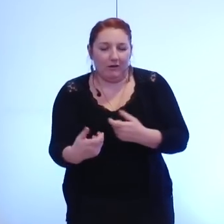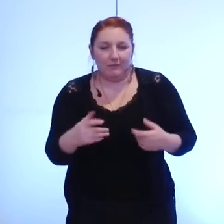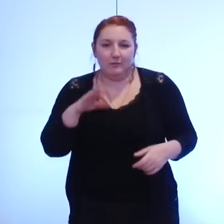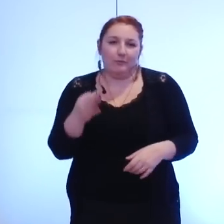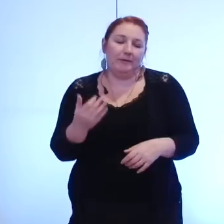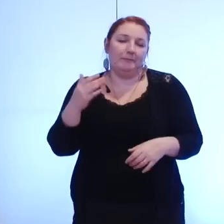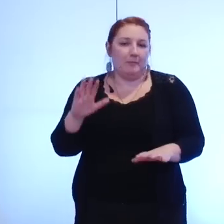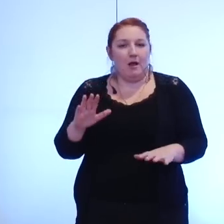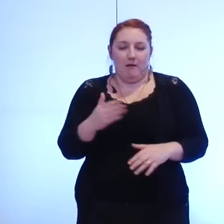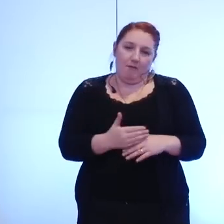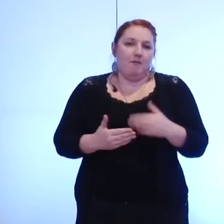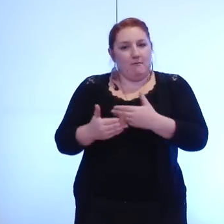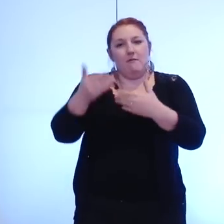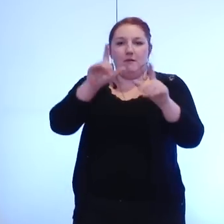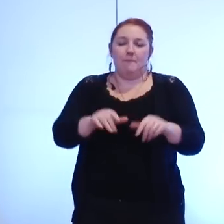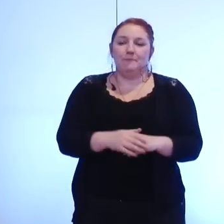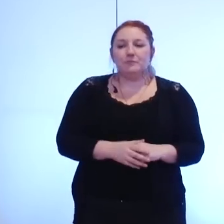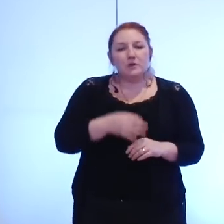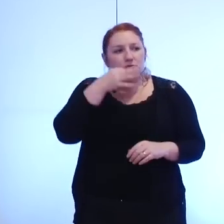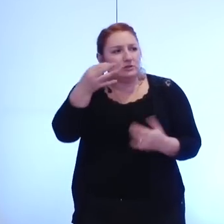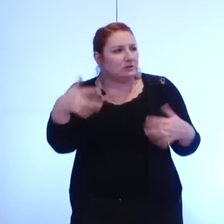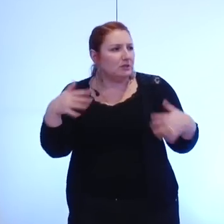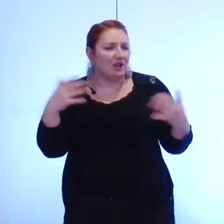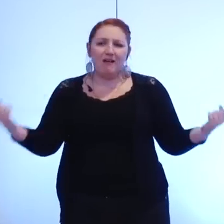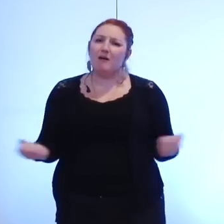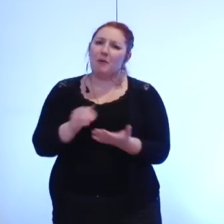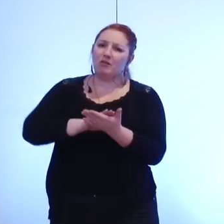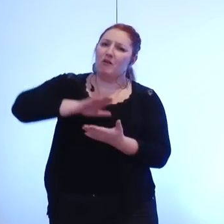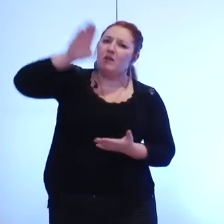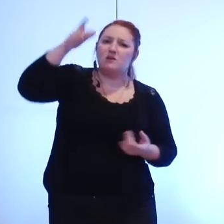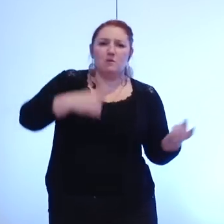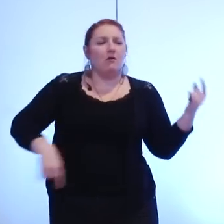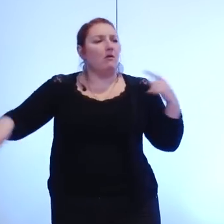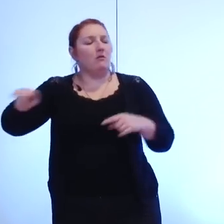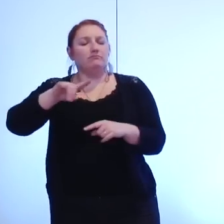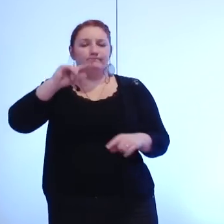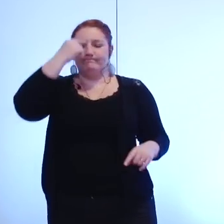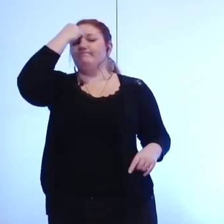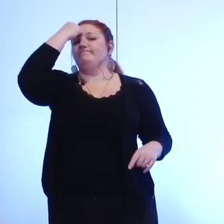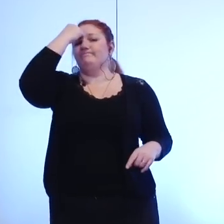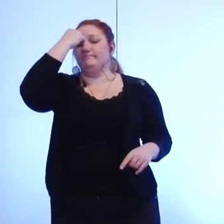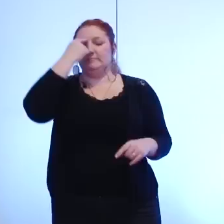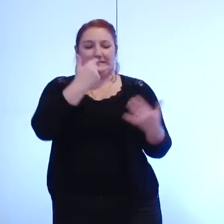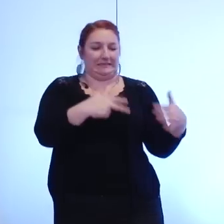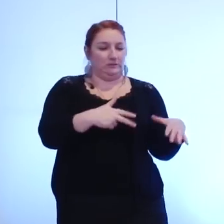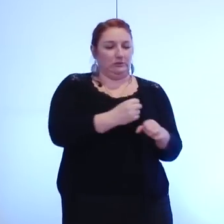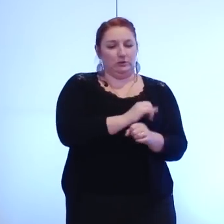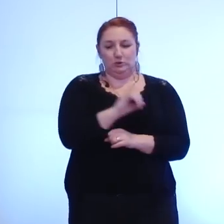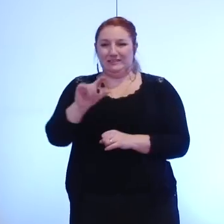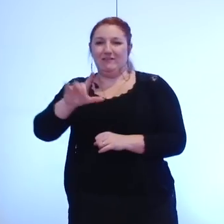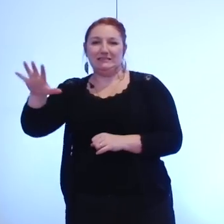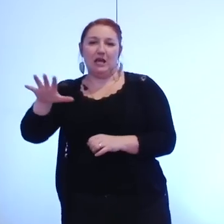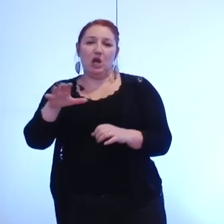cela a été dit il y eu des engagements qui ont été pris pendant la campagne qui ont marqué les esprits la gratuité pour les 18-25 ans reste